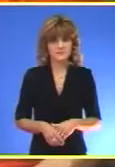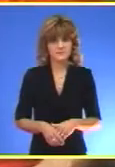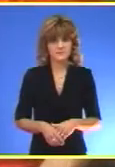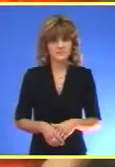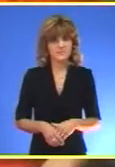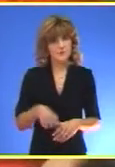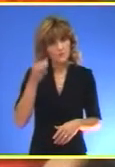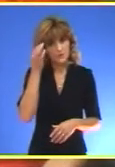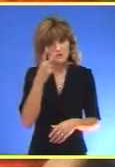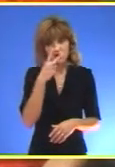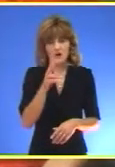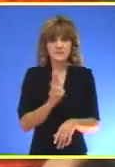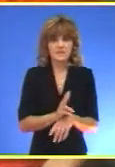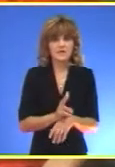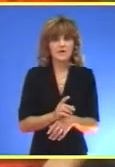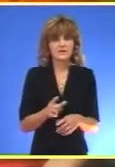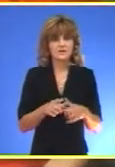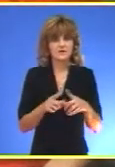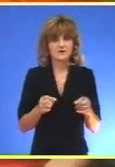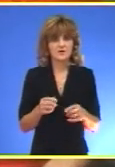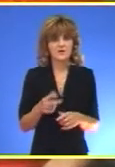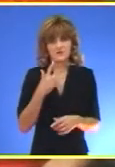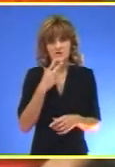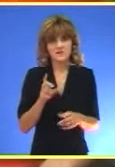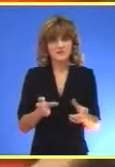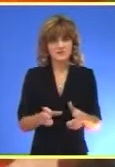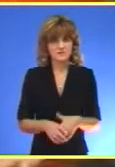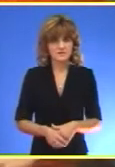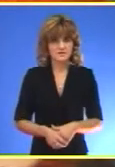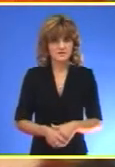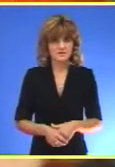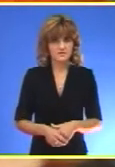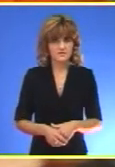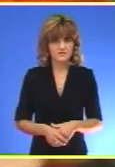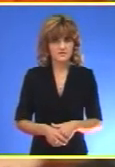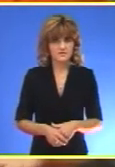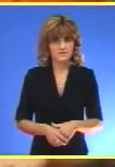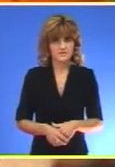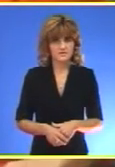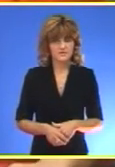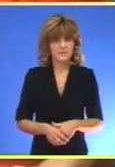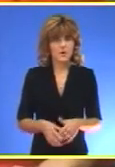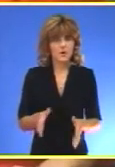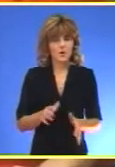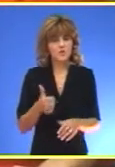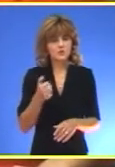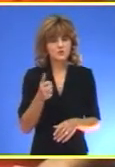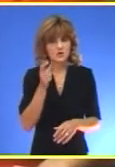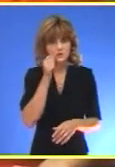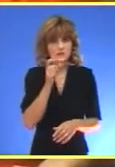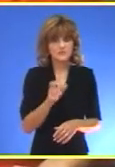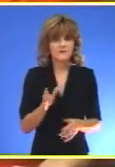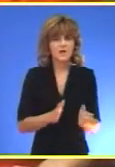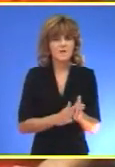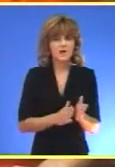Poštovani gledaoci Pratite informativnu emisiju Juveko televizije Oko stotinu stanovnika